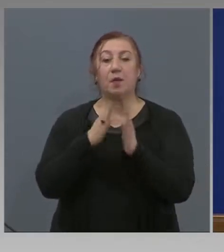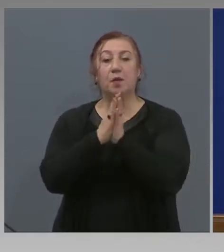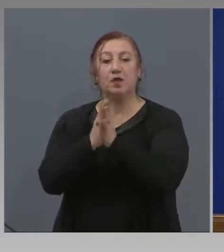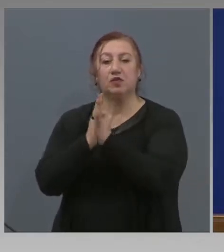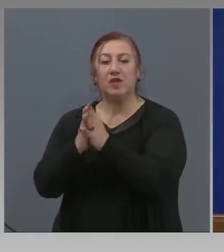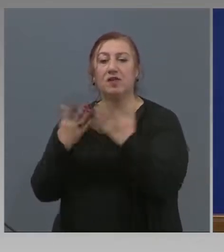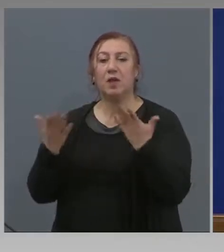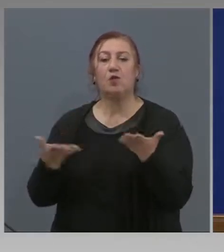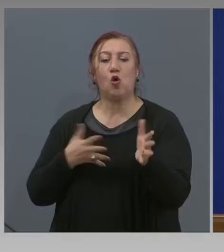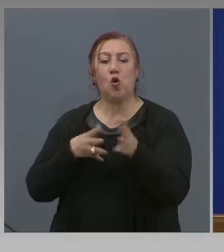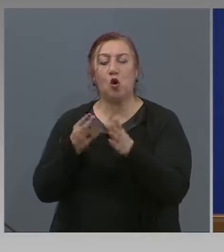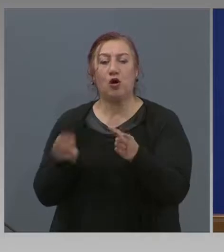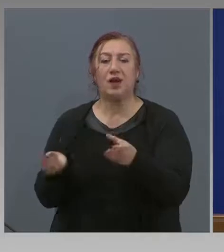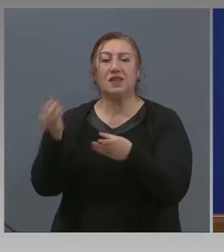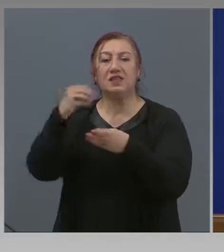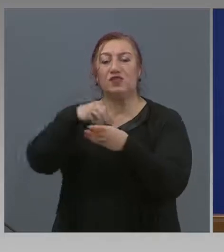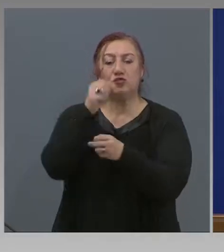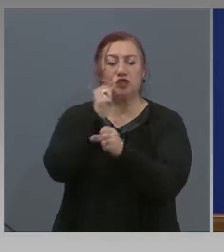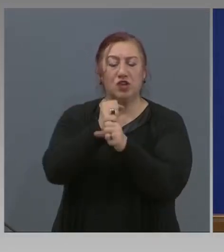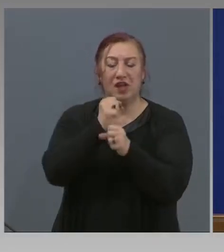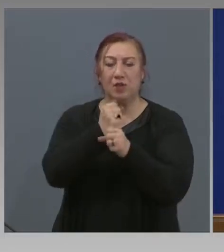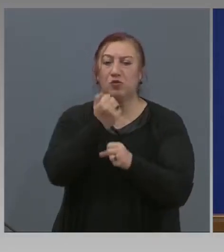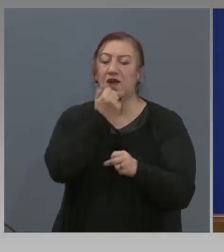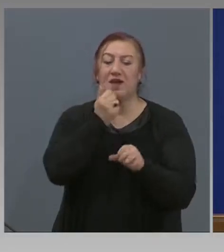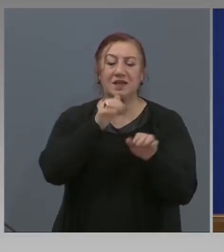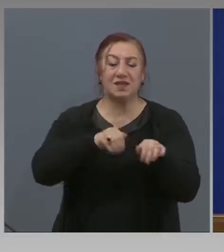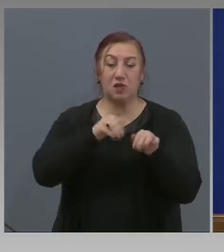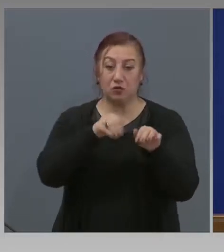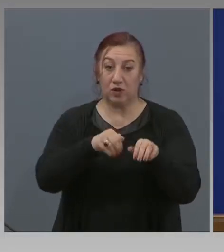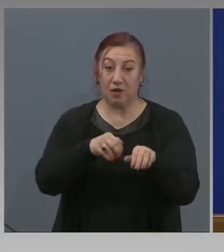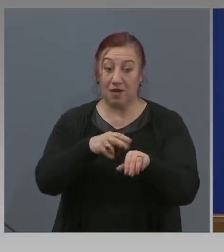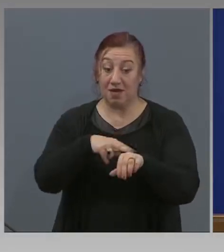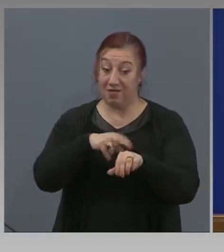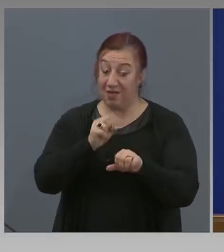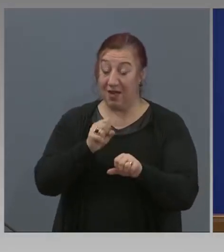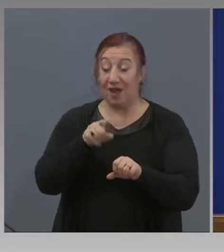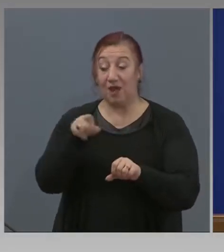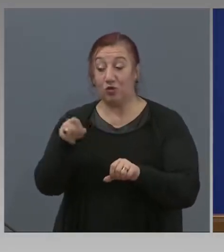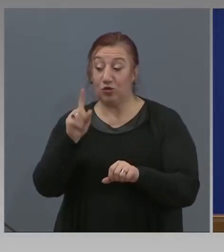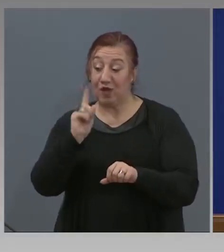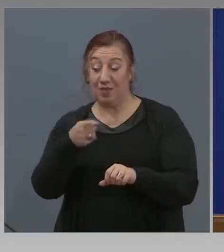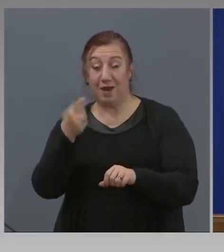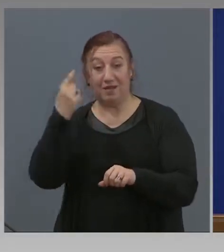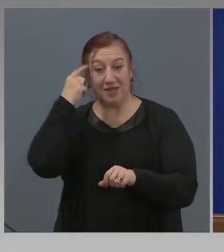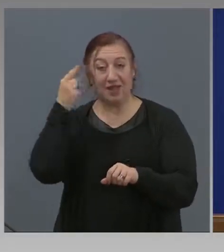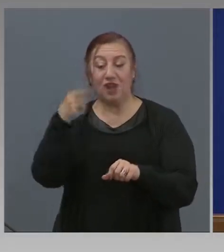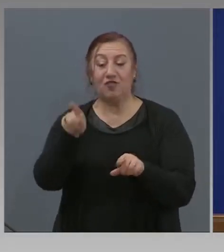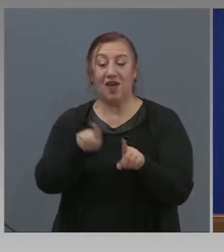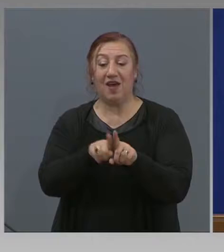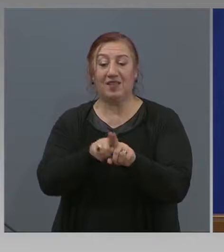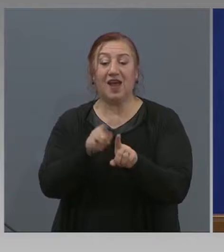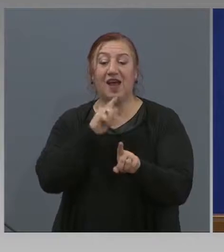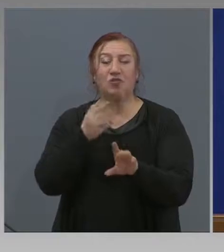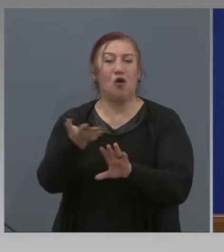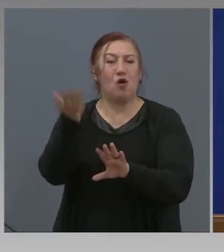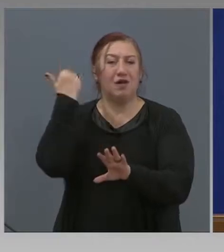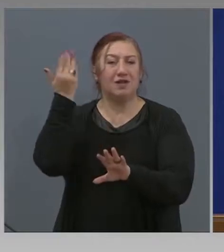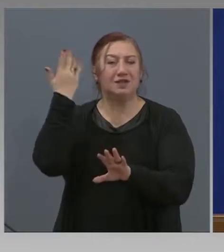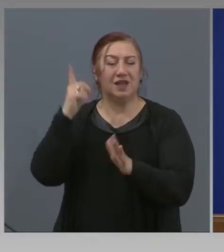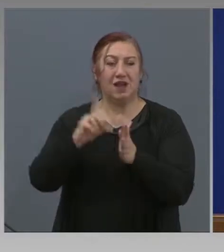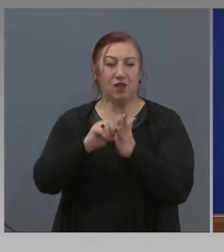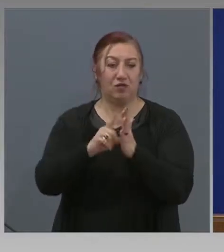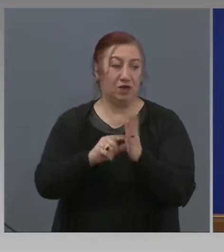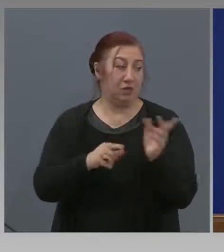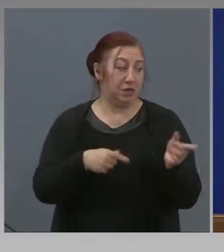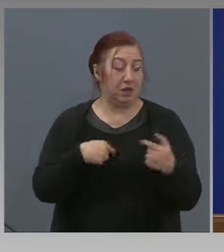в сълското стопанство. Да. Да, но там се изискват умения. Това не е едно времешния. Ами, мисля, че уменията не са